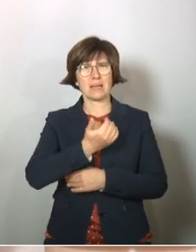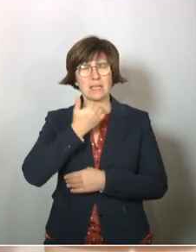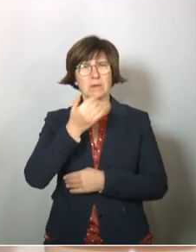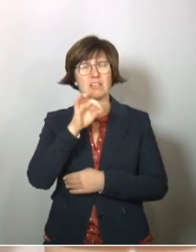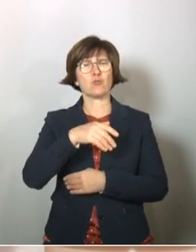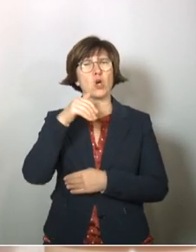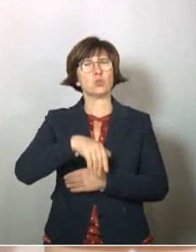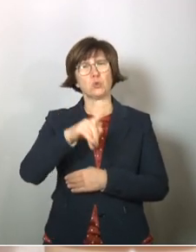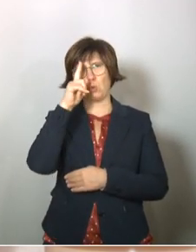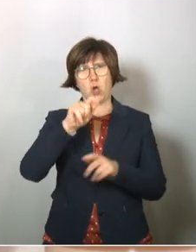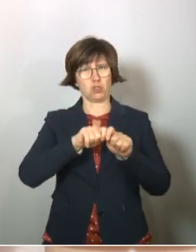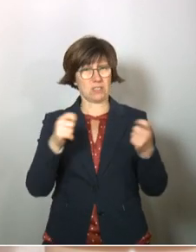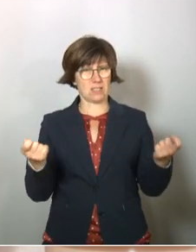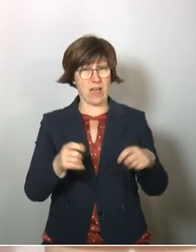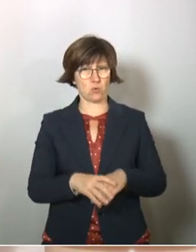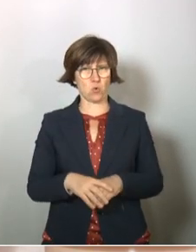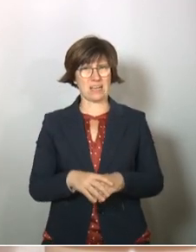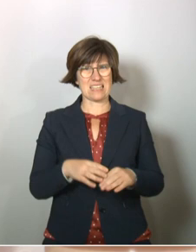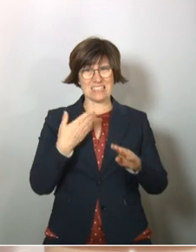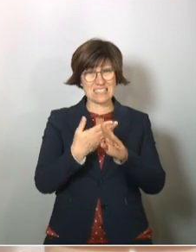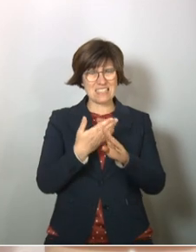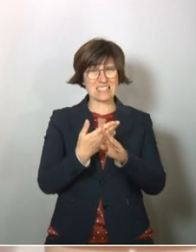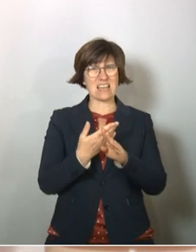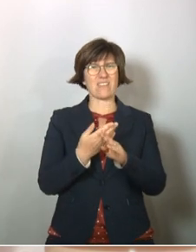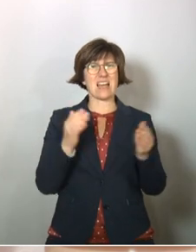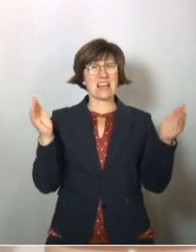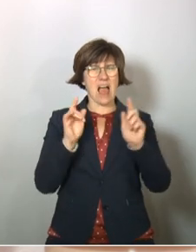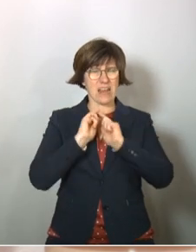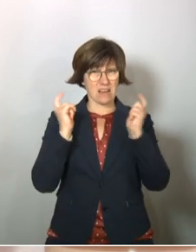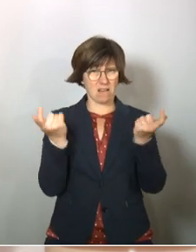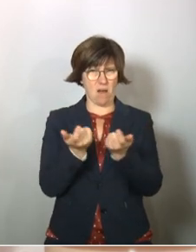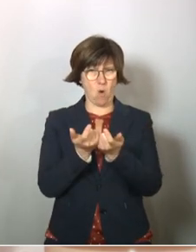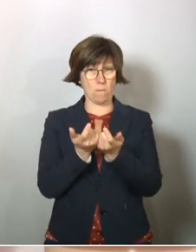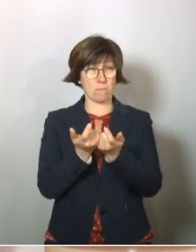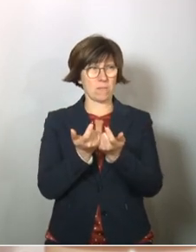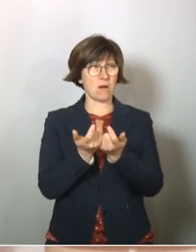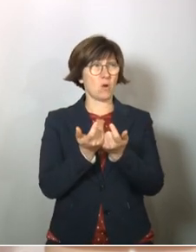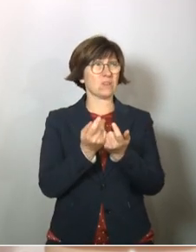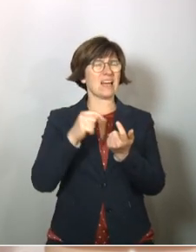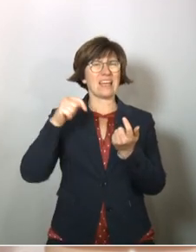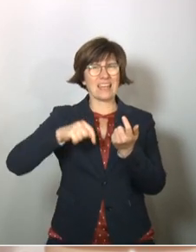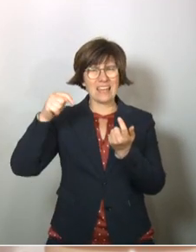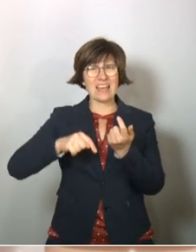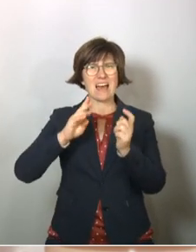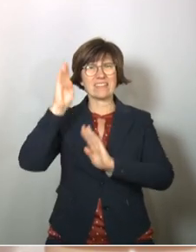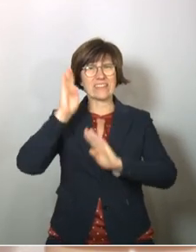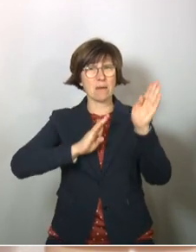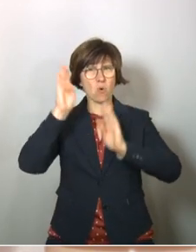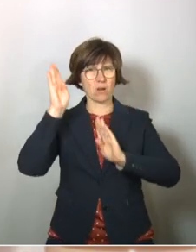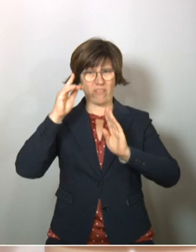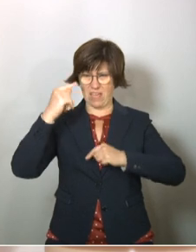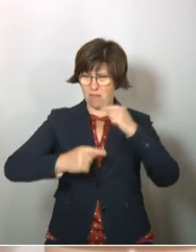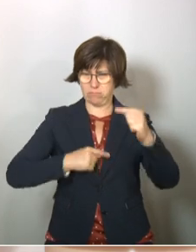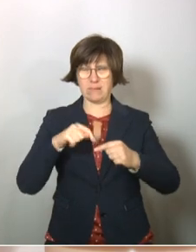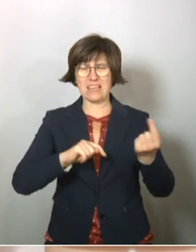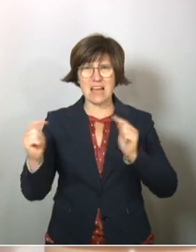für die Süddeutsche Zeitung. Das hier ist ein relativ kleiner Raum und hier findet Demokratie statt.